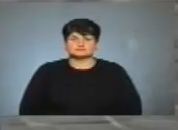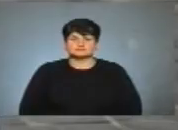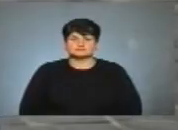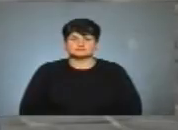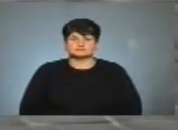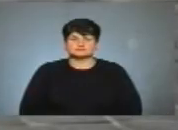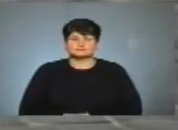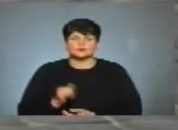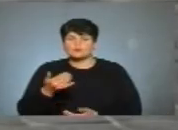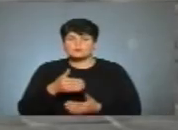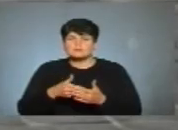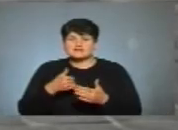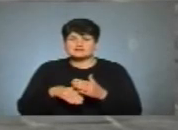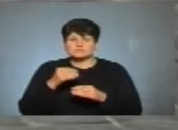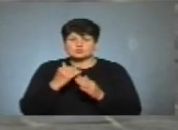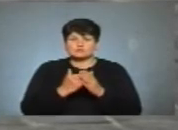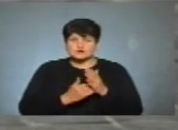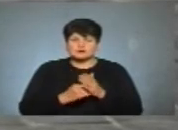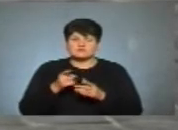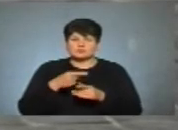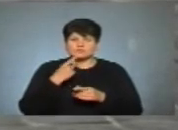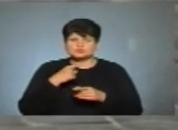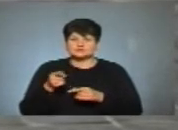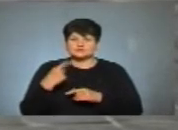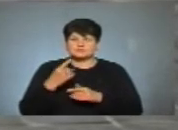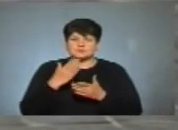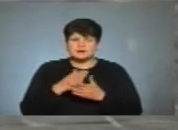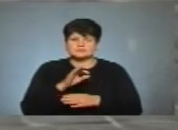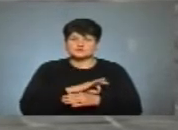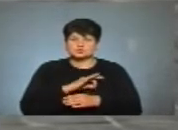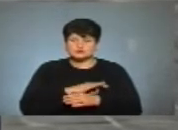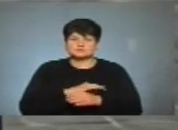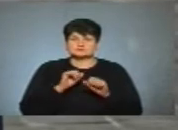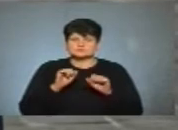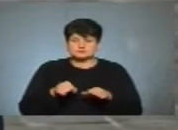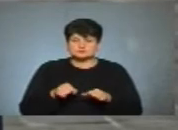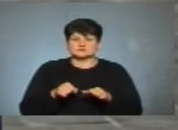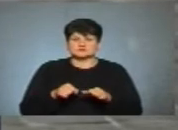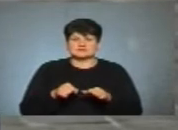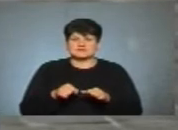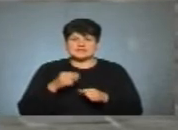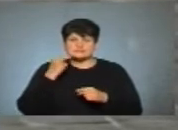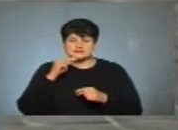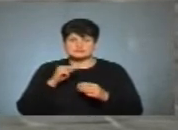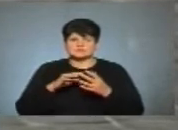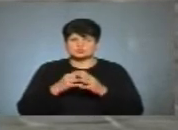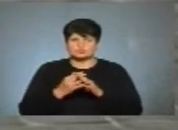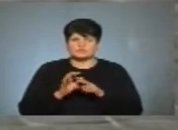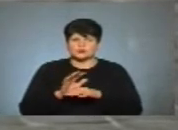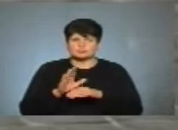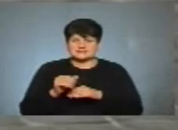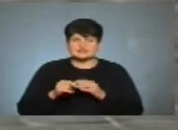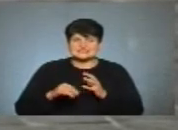У передвиборній програмі вашої партії ви ствердюєте, що Тернопільщина має використовувати потенціал придатних для ефективного сільського виробництва